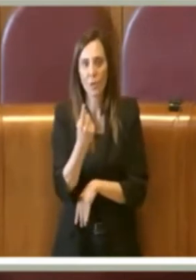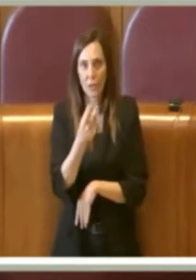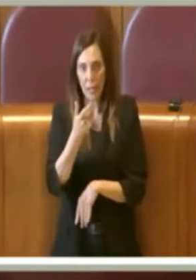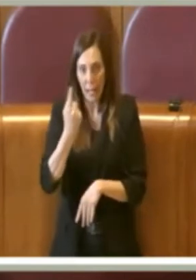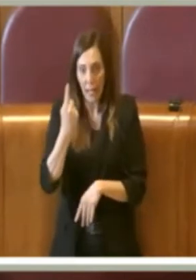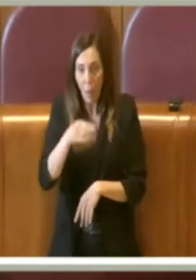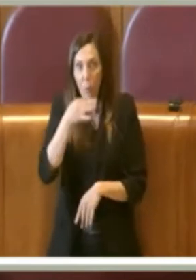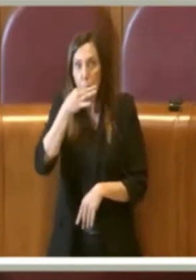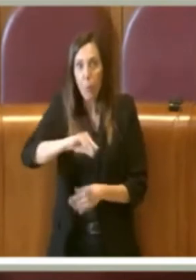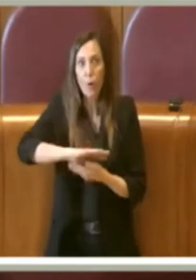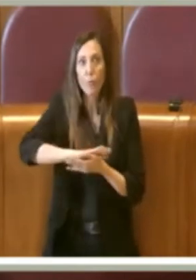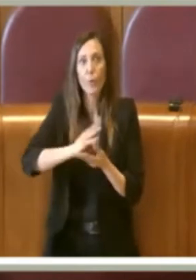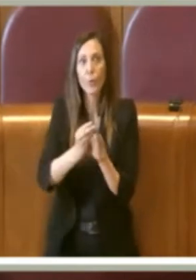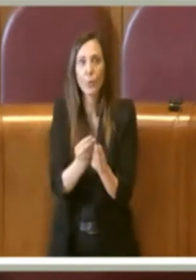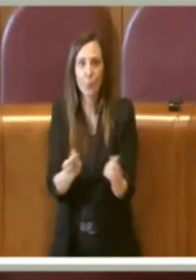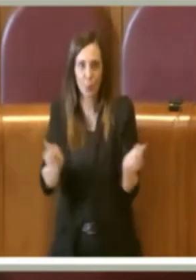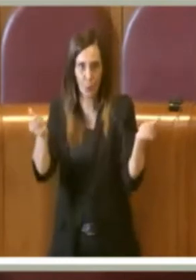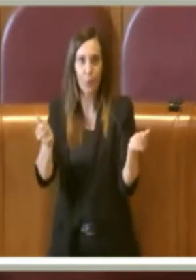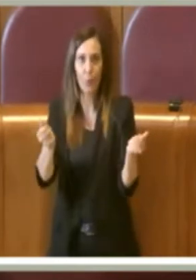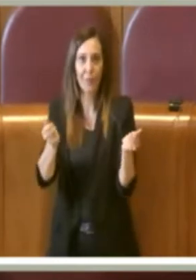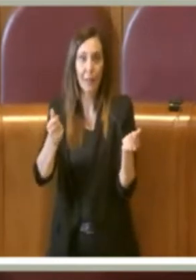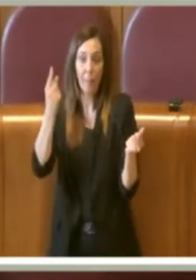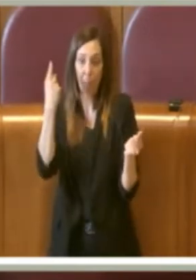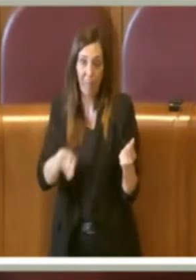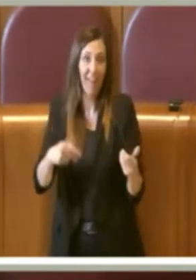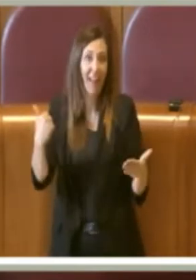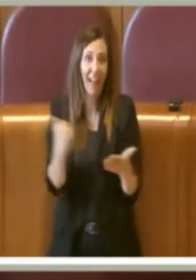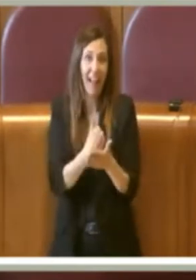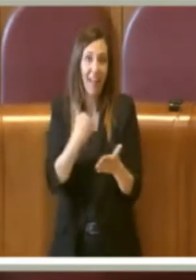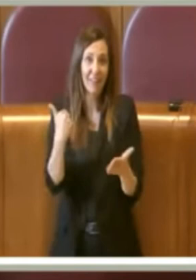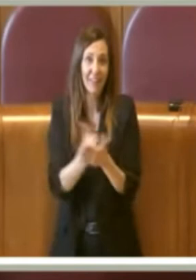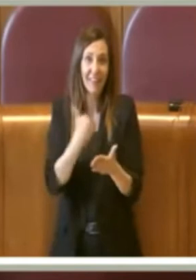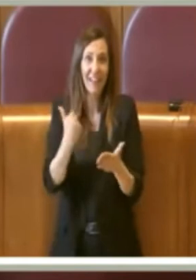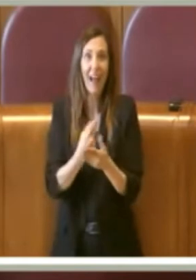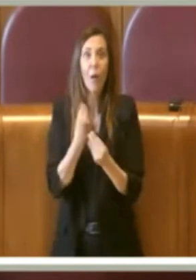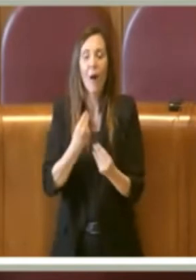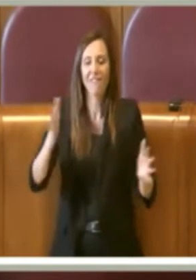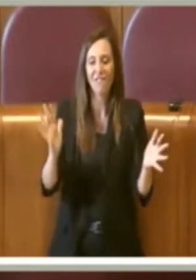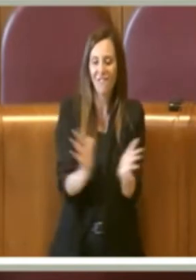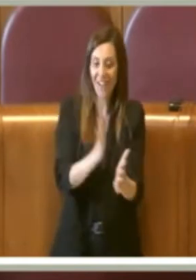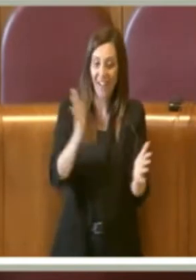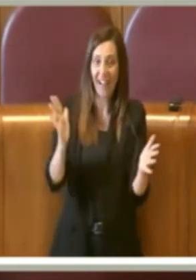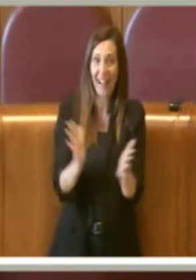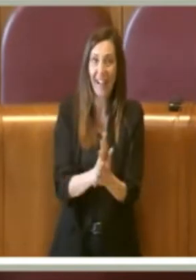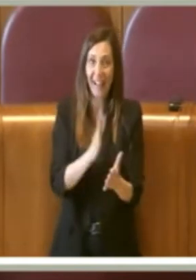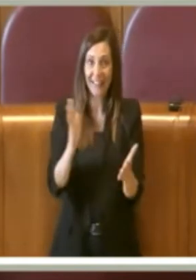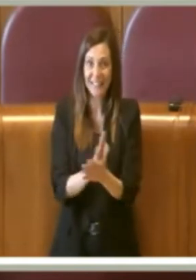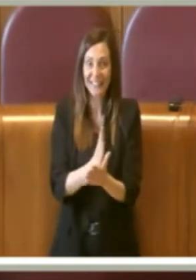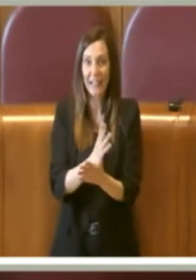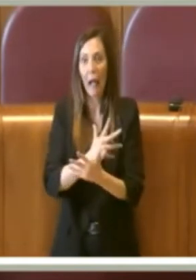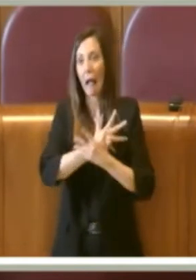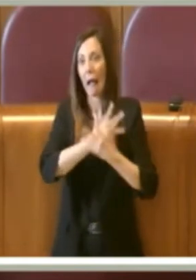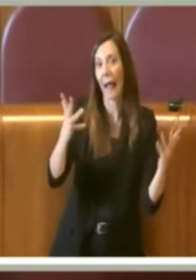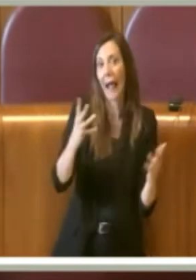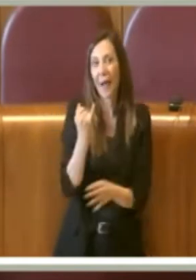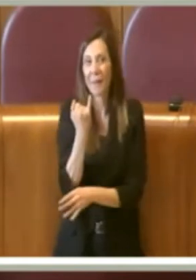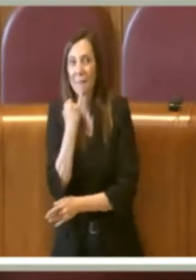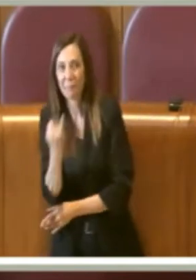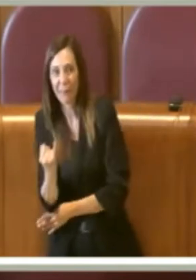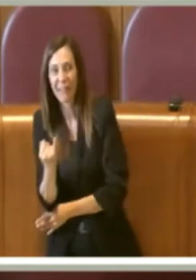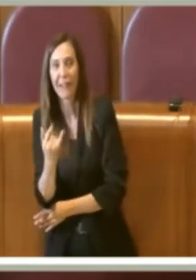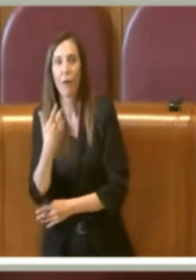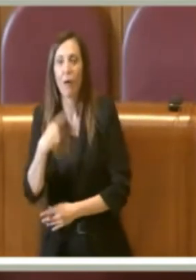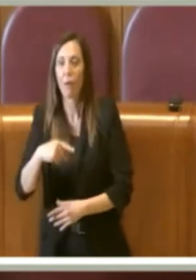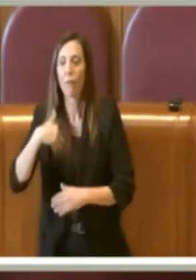compostabili e questo per evitare che durante le feste, grandi o piccole che siano, all'aperto